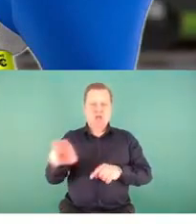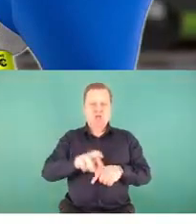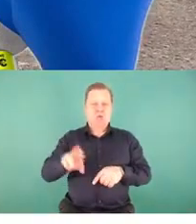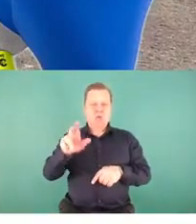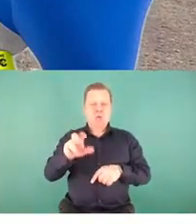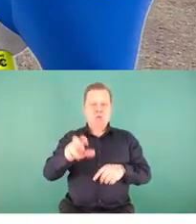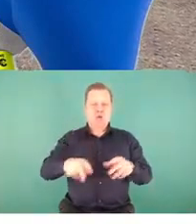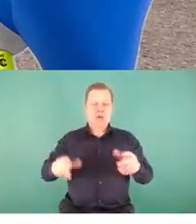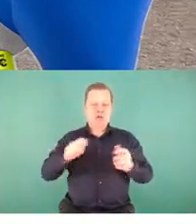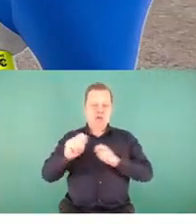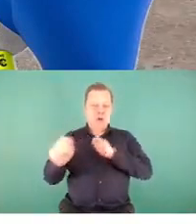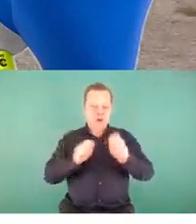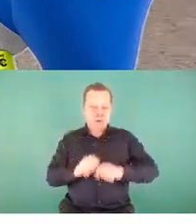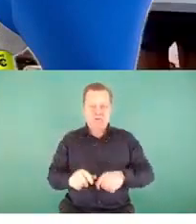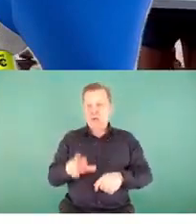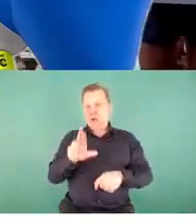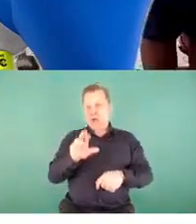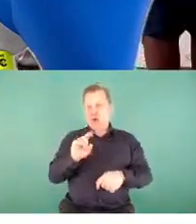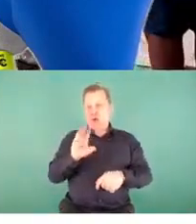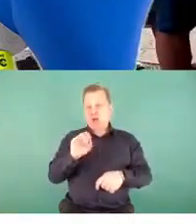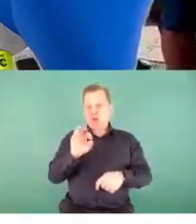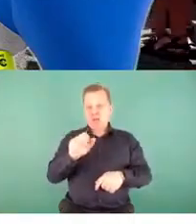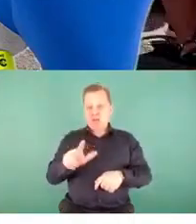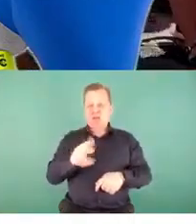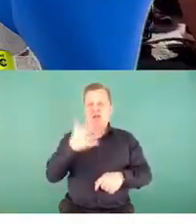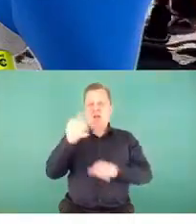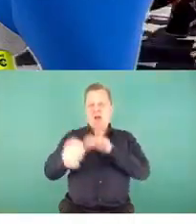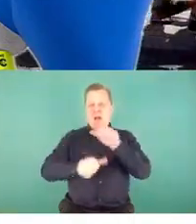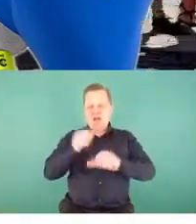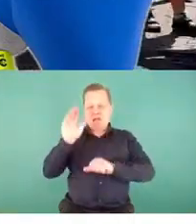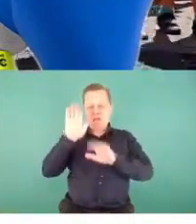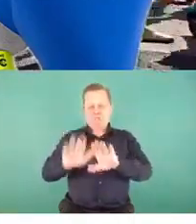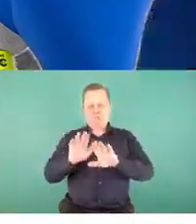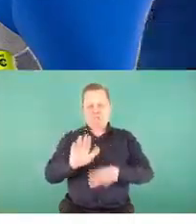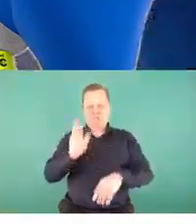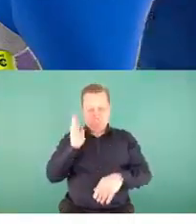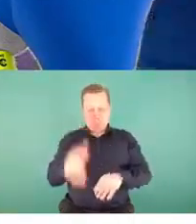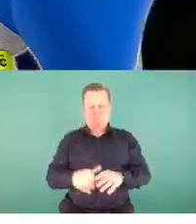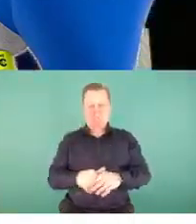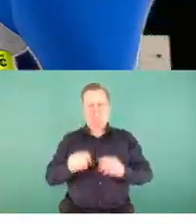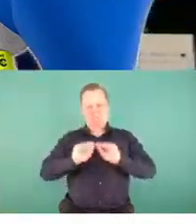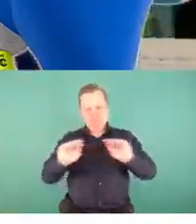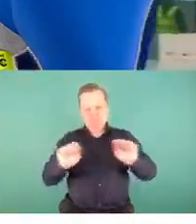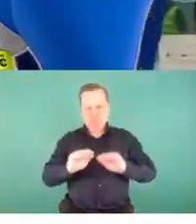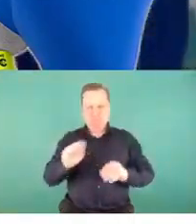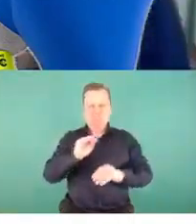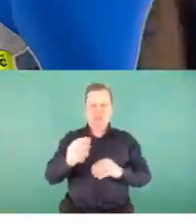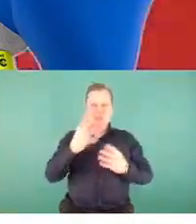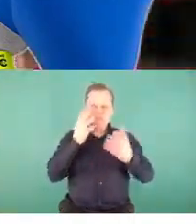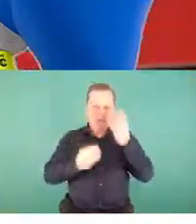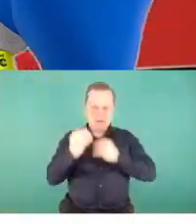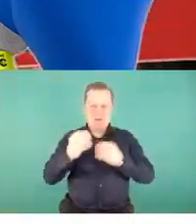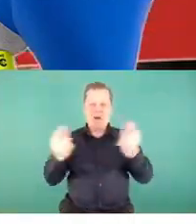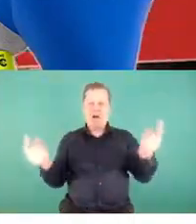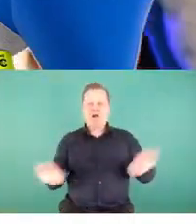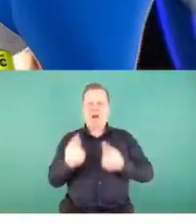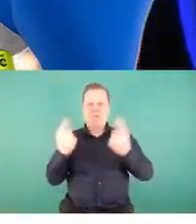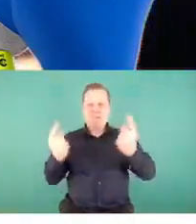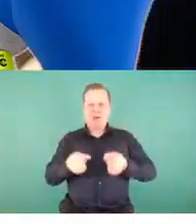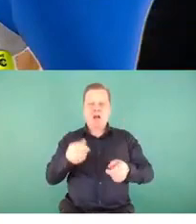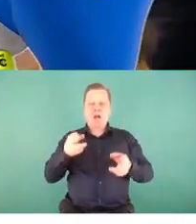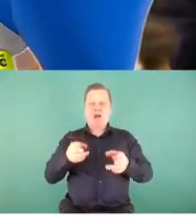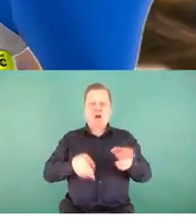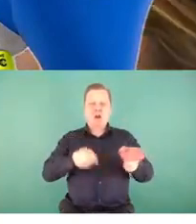Rogatek pozostanie z dziećmi na kolejne lata. Dalej będzie uczył poprzez zabawę w ramach kampanii Kolejowe ABC2.